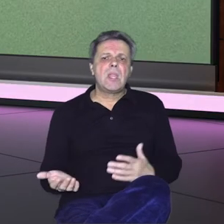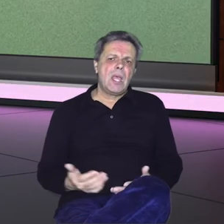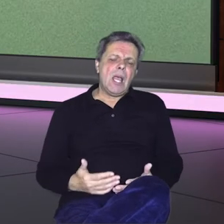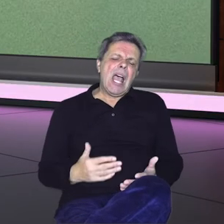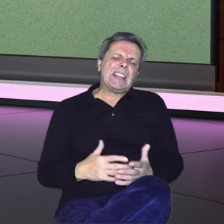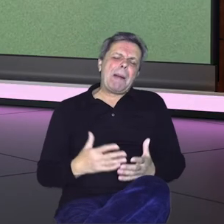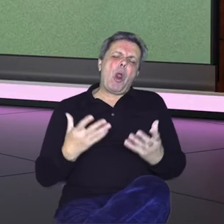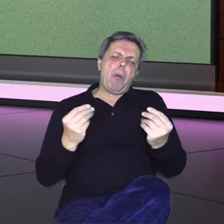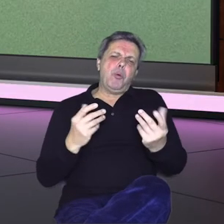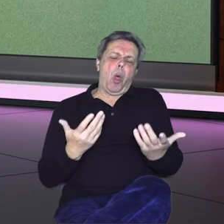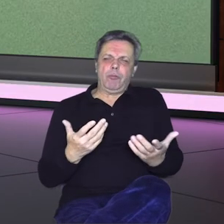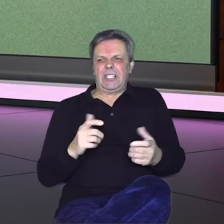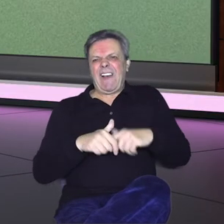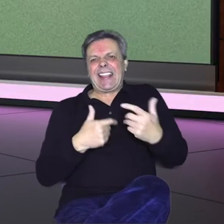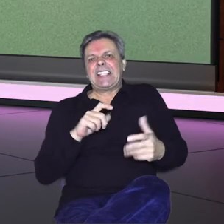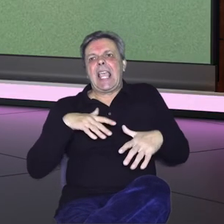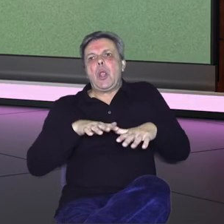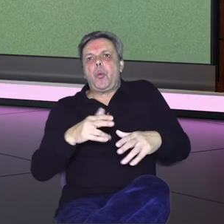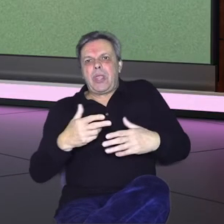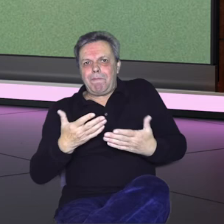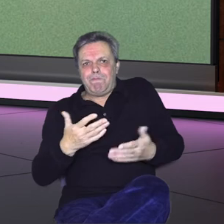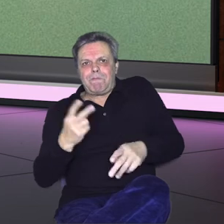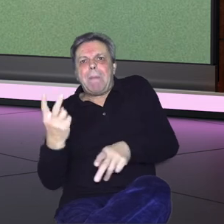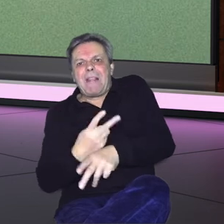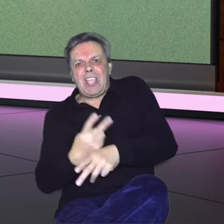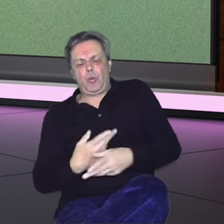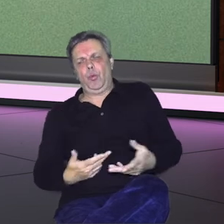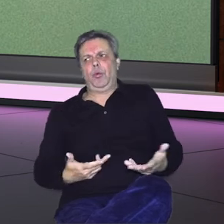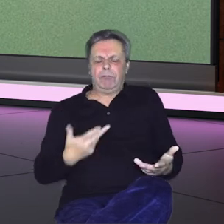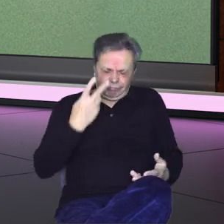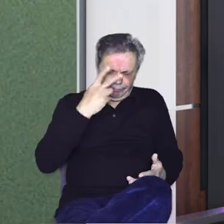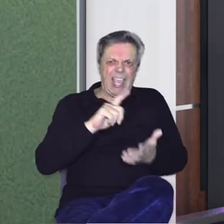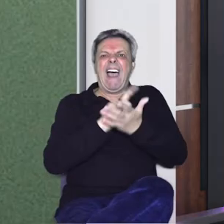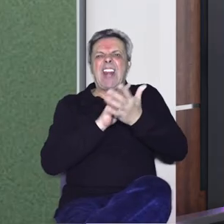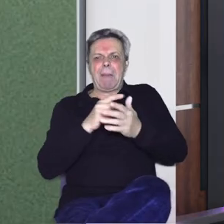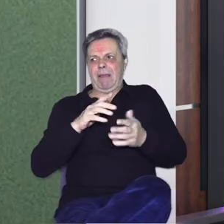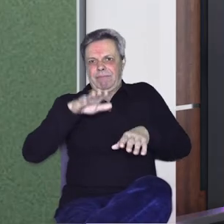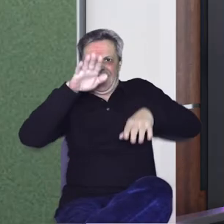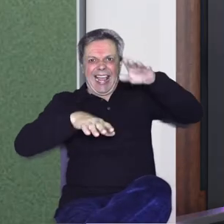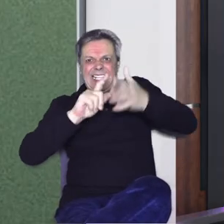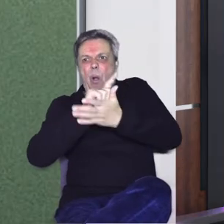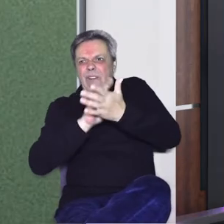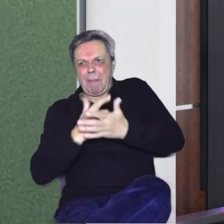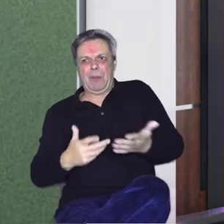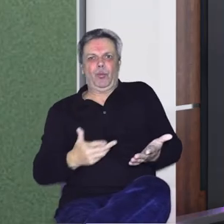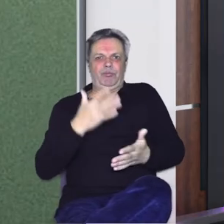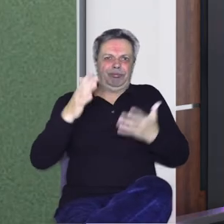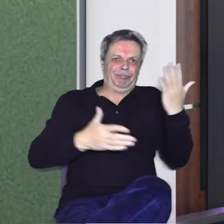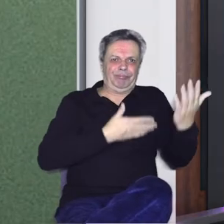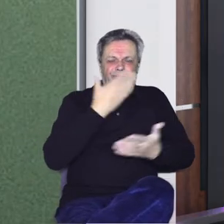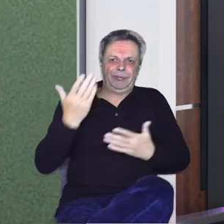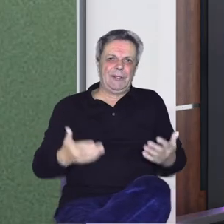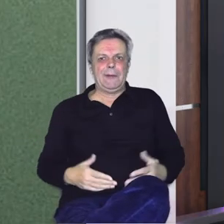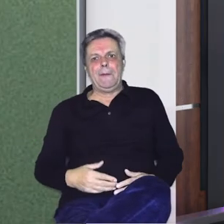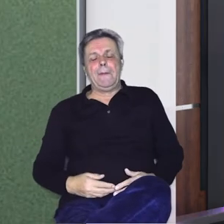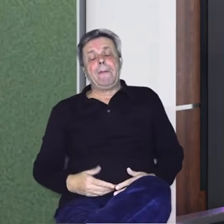Trebalo je dosta da se privikne. I to je težak sustav pratiti vremenske zone. I onda su se počeli priključivati